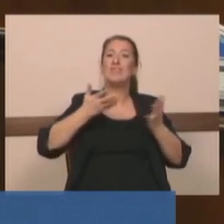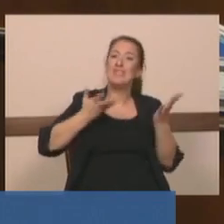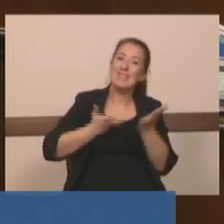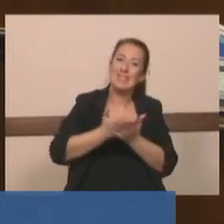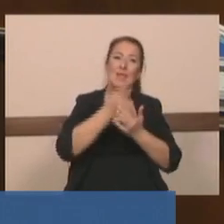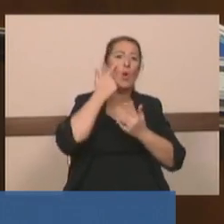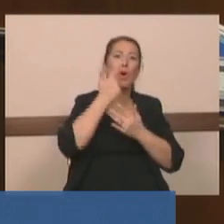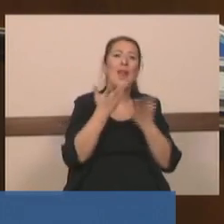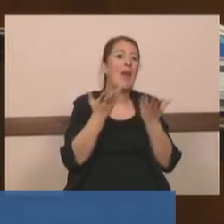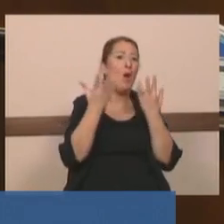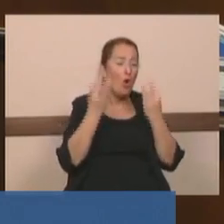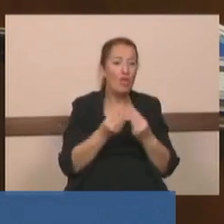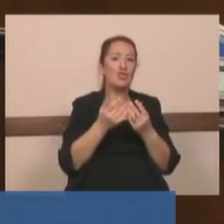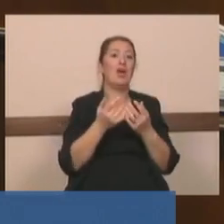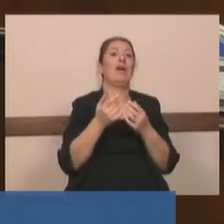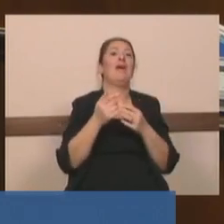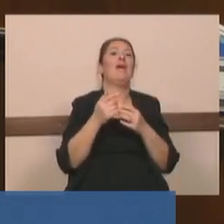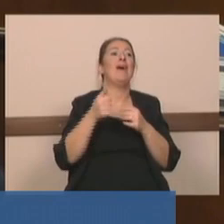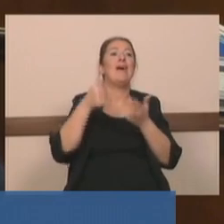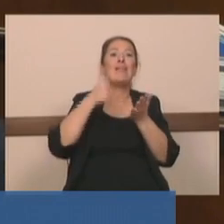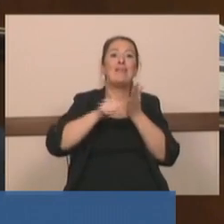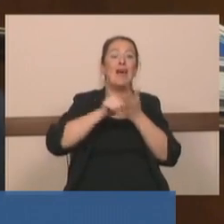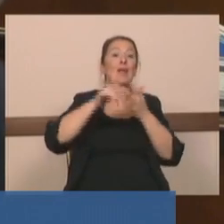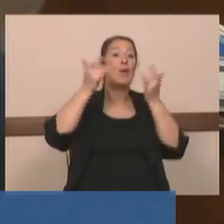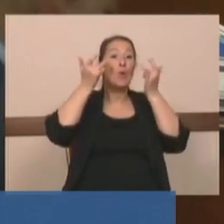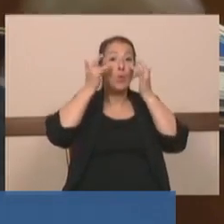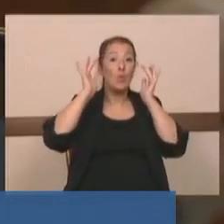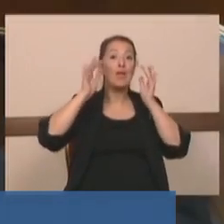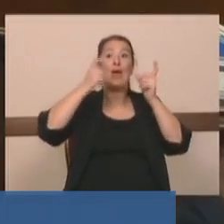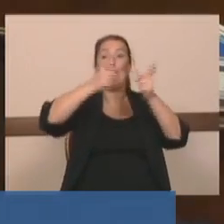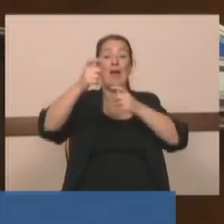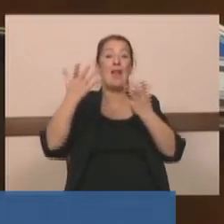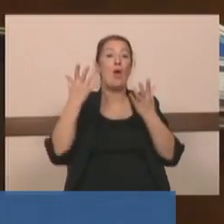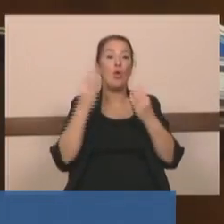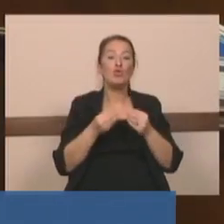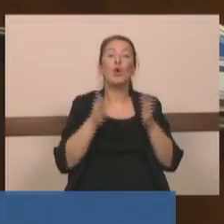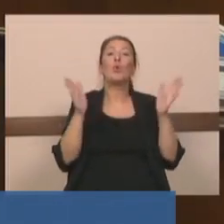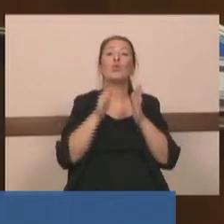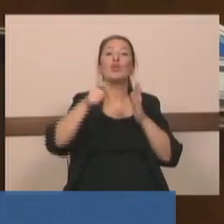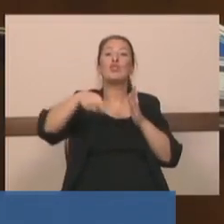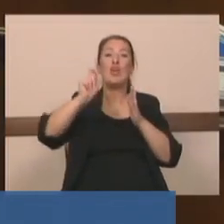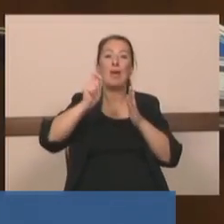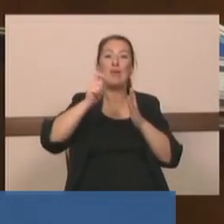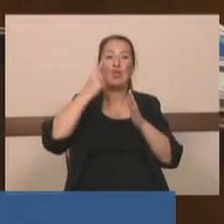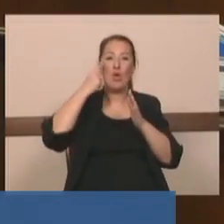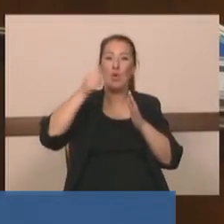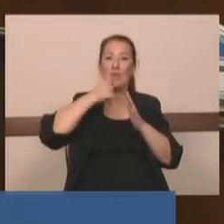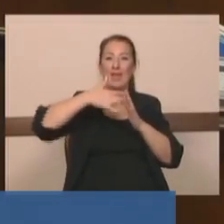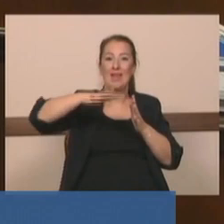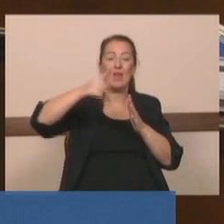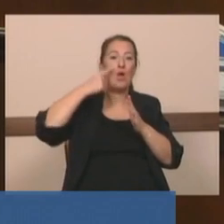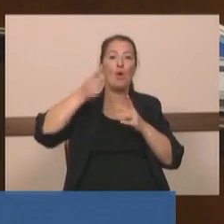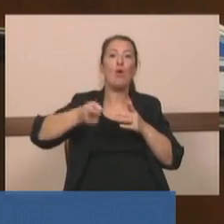tarihi kültürel mekanlar ne olacak? Küçükçekmece gölünde botan antik şehri var.